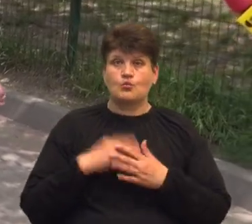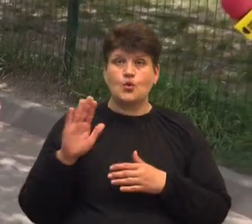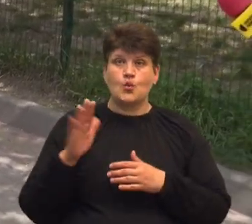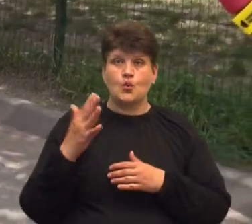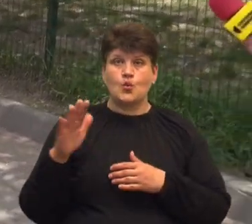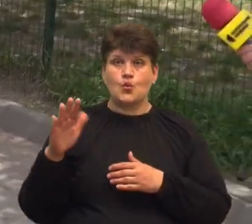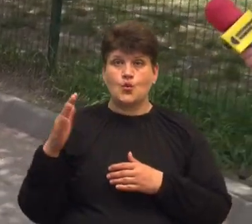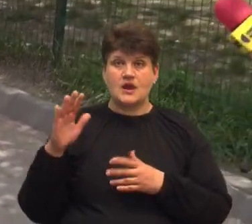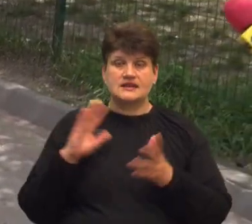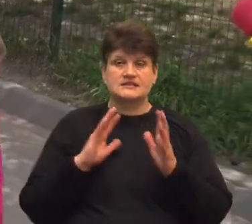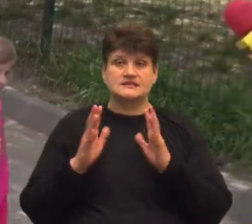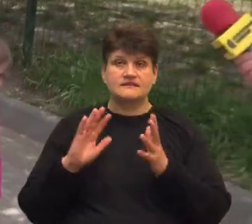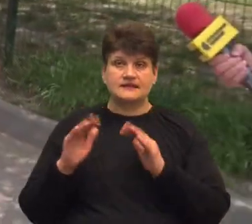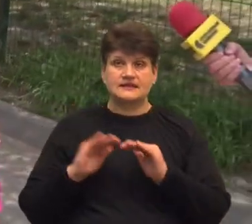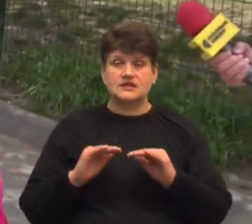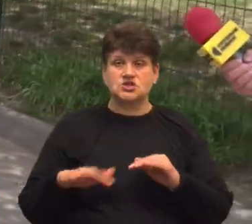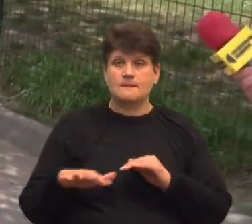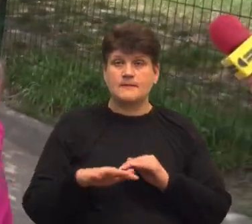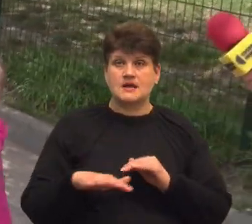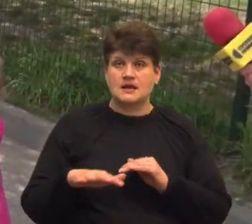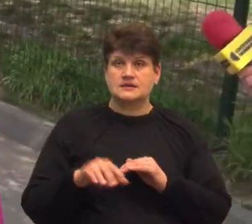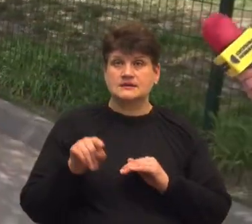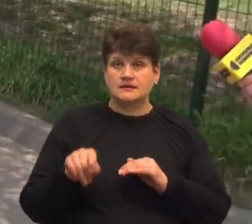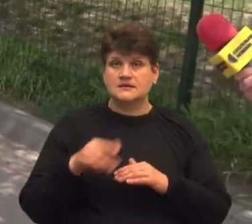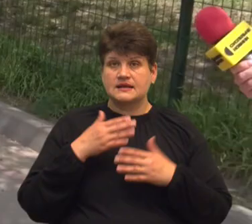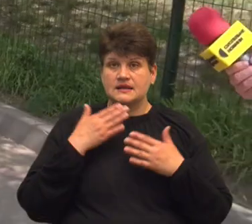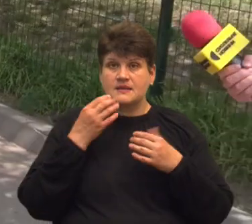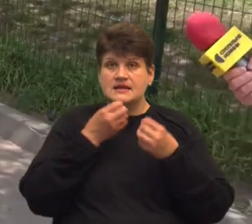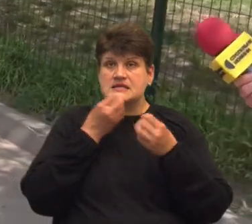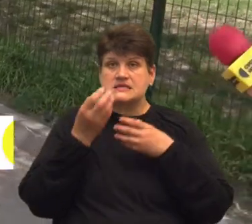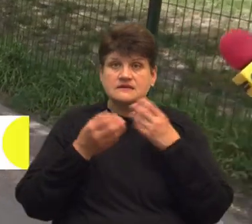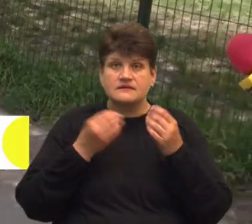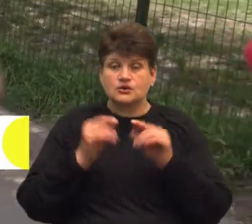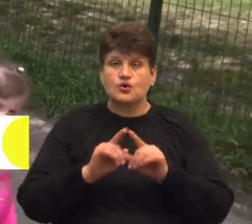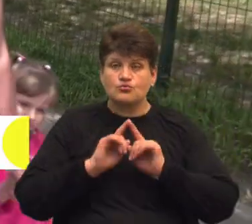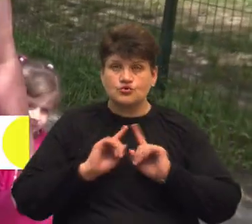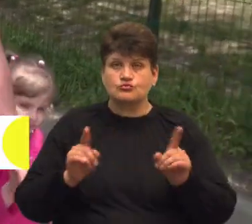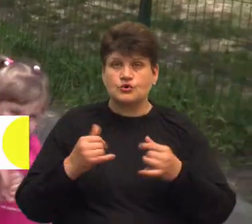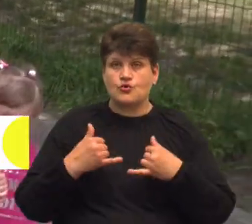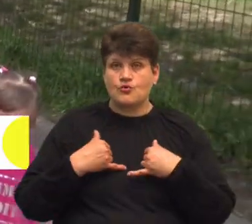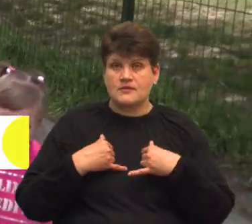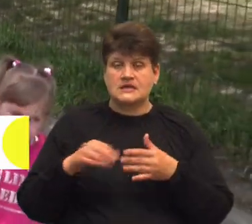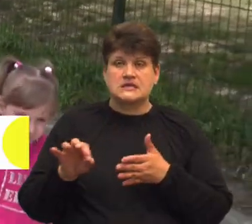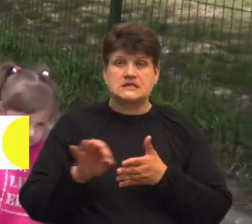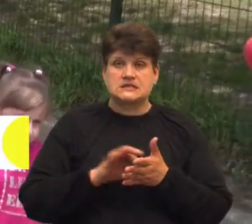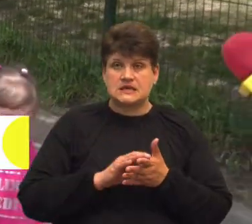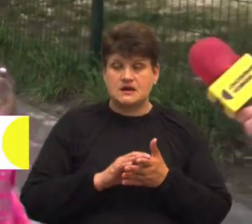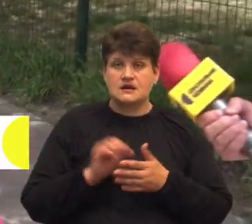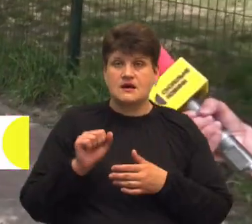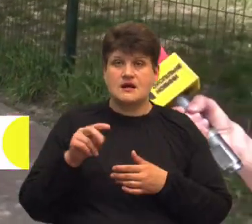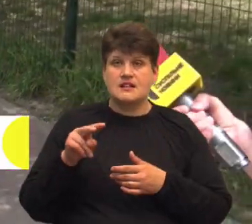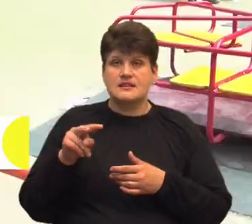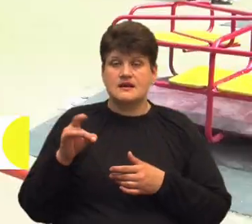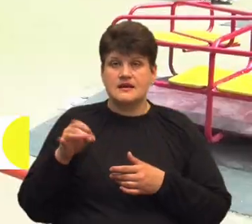скверах та на дитячих майданчиках, але там, де немає цвіту. Тому що особливо у мене проявляється одразу алергія на полок і я